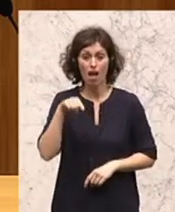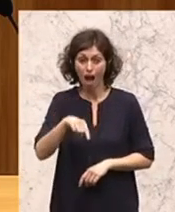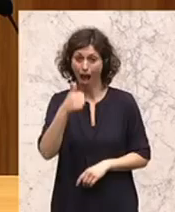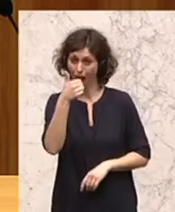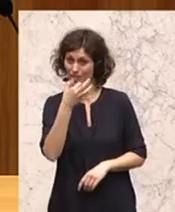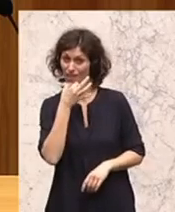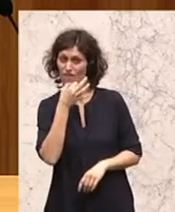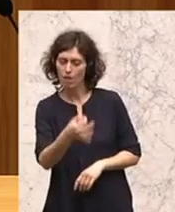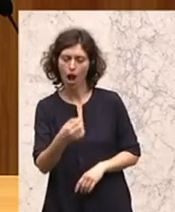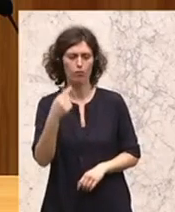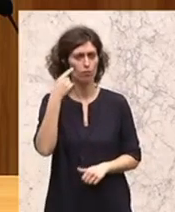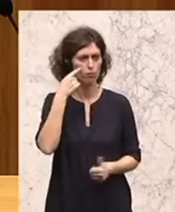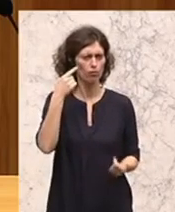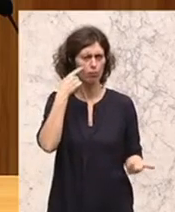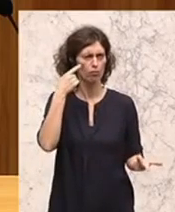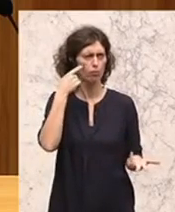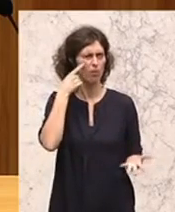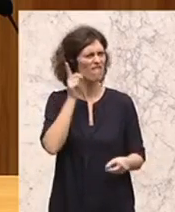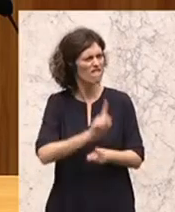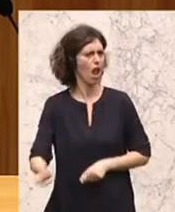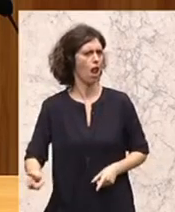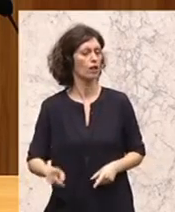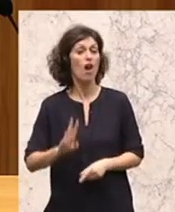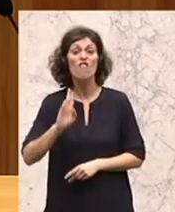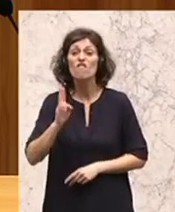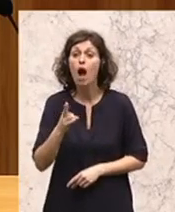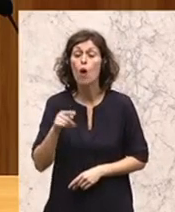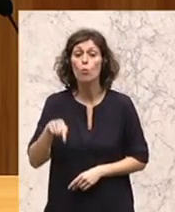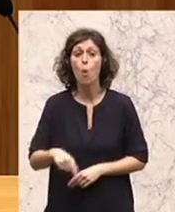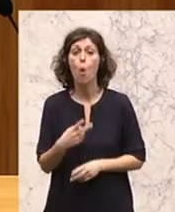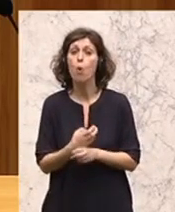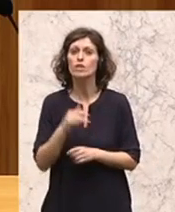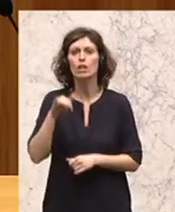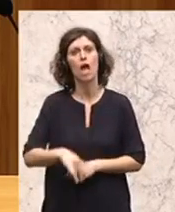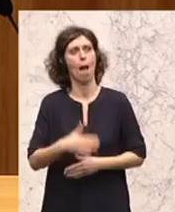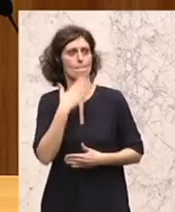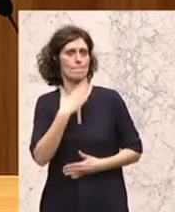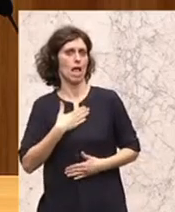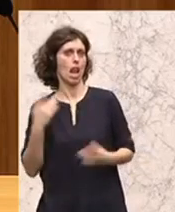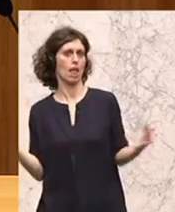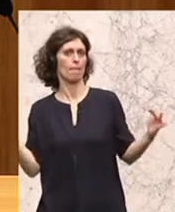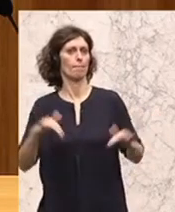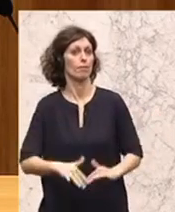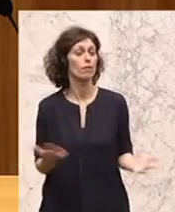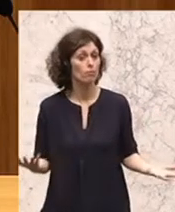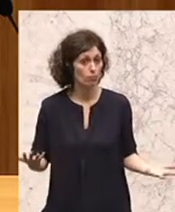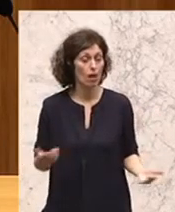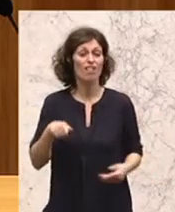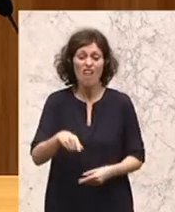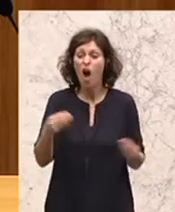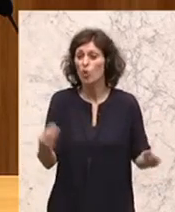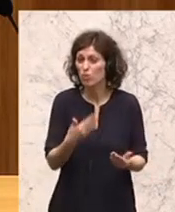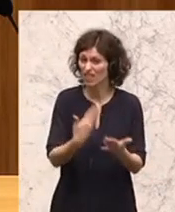Frage permanent abgegangen. Warum ist denn Österreich so beliebt? Das ist mit ein Grund eben diese